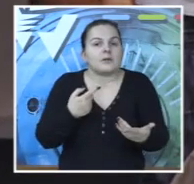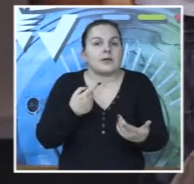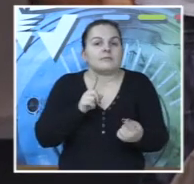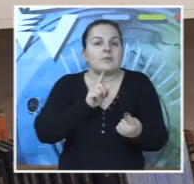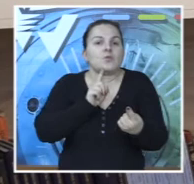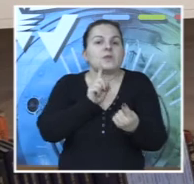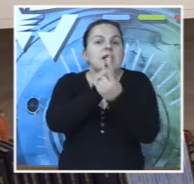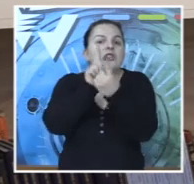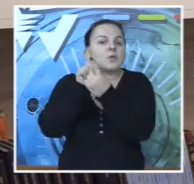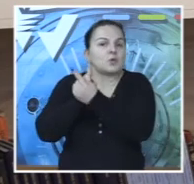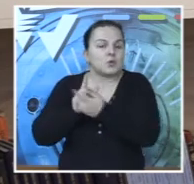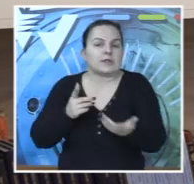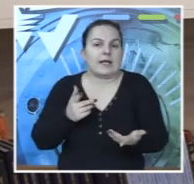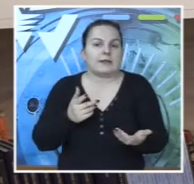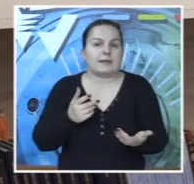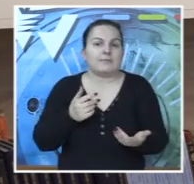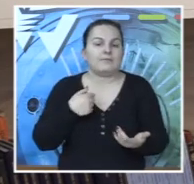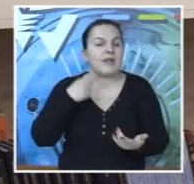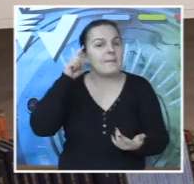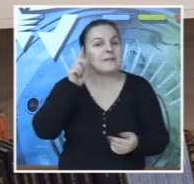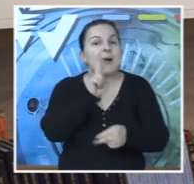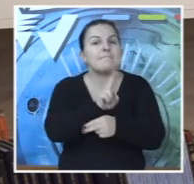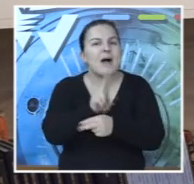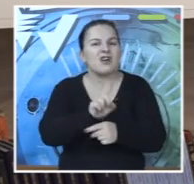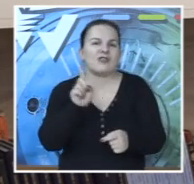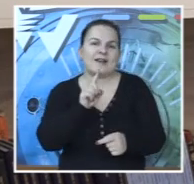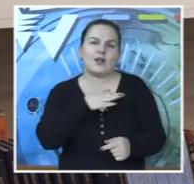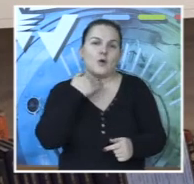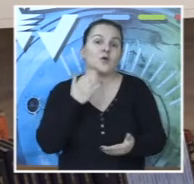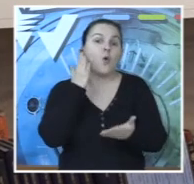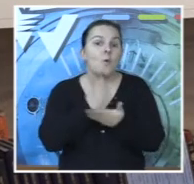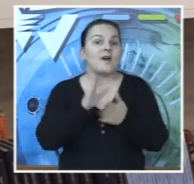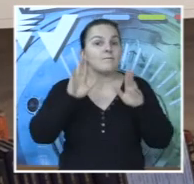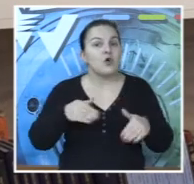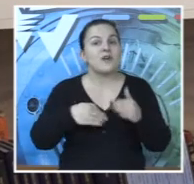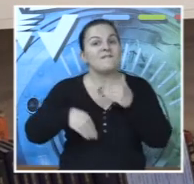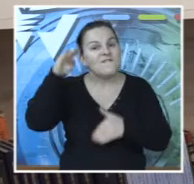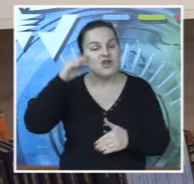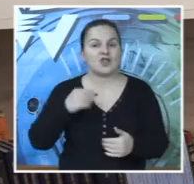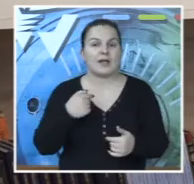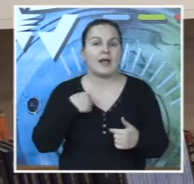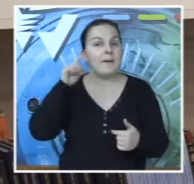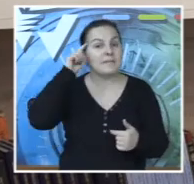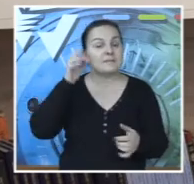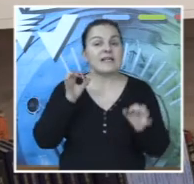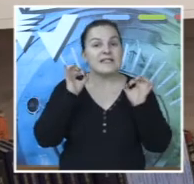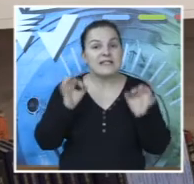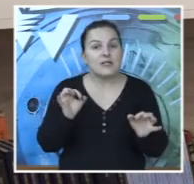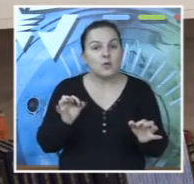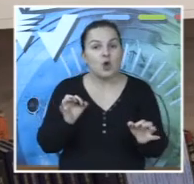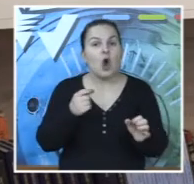suset. Ja smatram da tu nikad pažnje nije dovoljno, uvek može više, i smatram da i ja